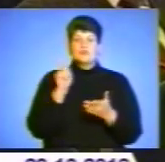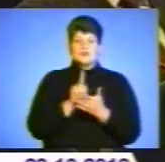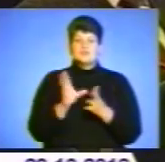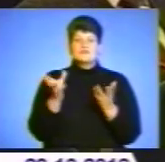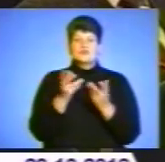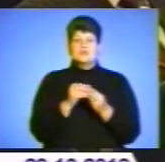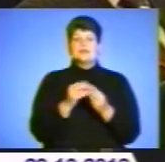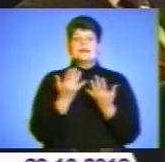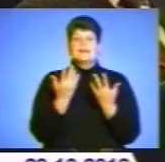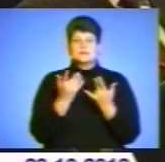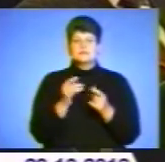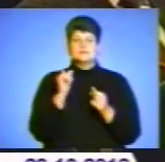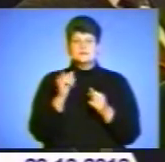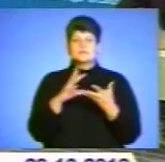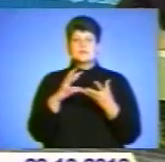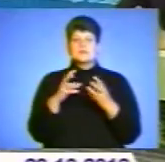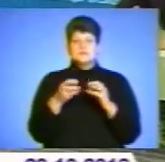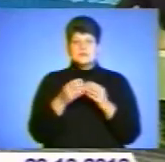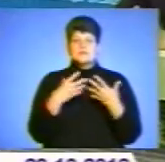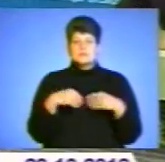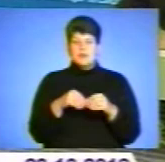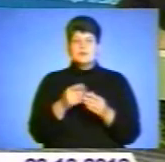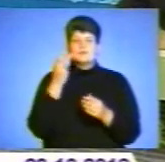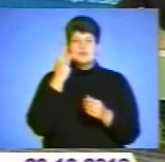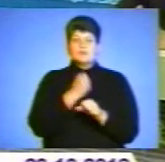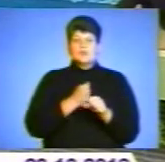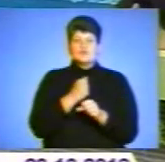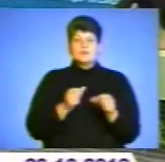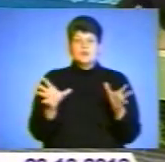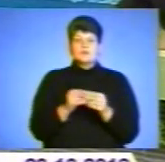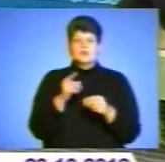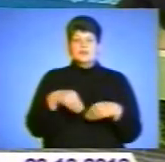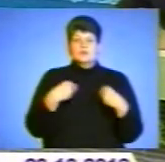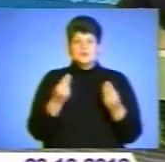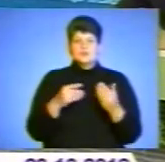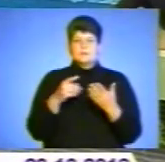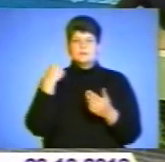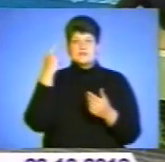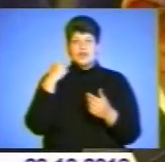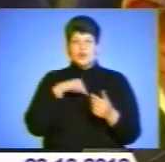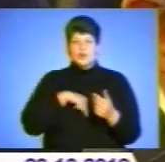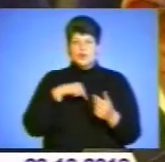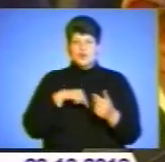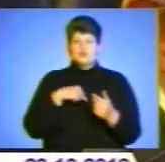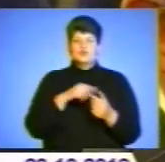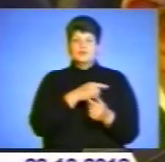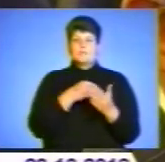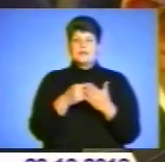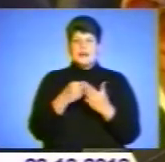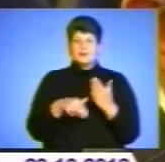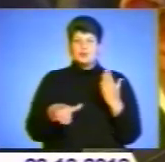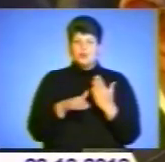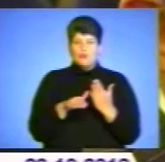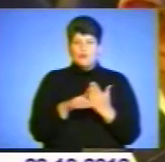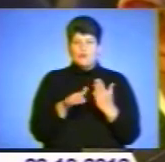неблагополучних сімей і постійно працювати з ними, надаючи їм психологічну, юридичну та матеріальну допомогу. Також від моменту затвердження урядом